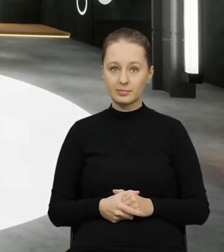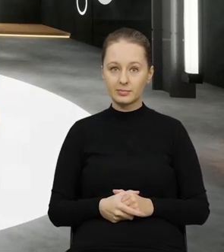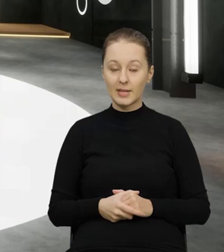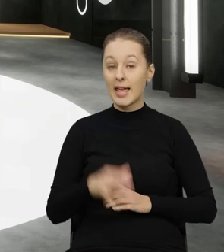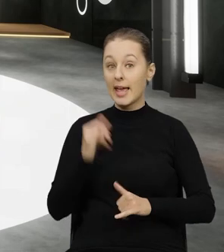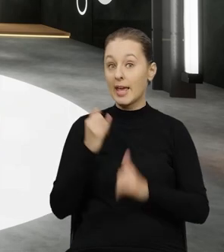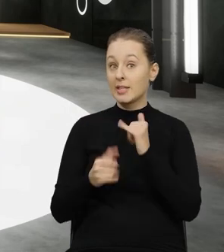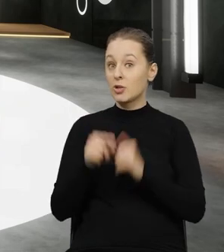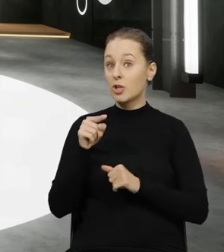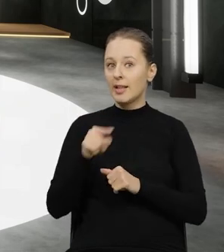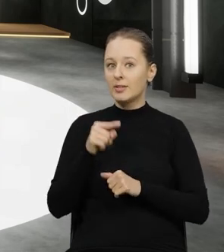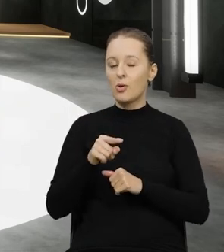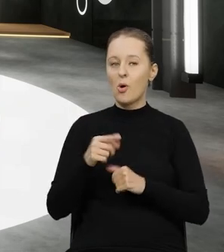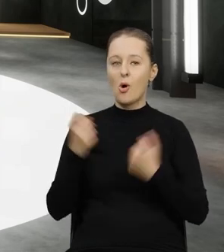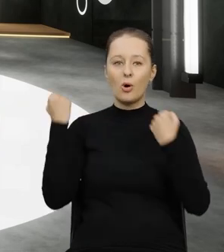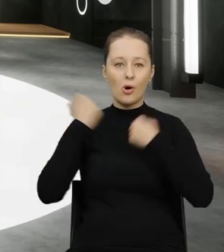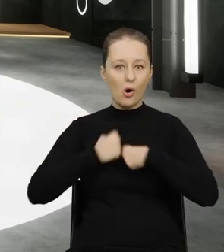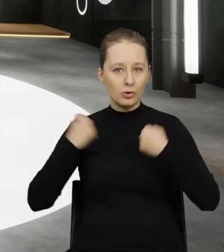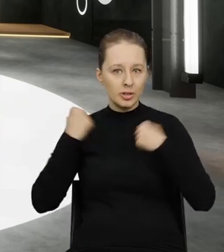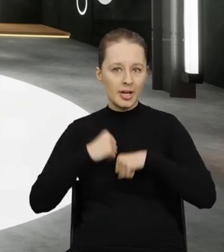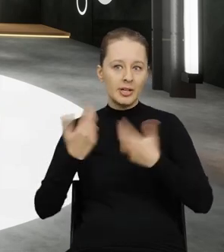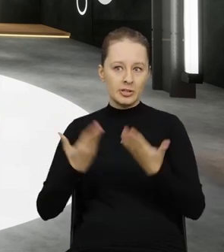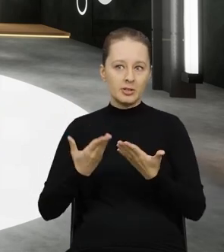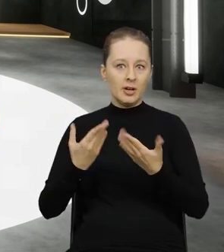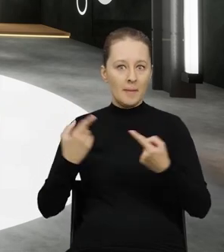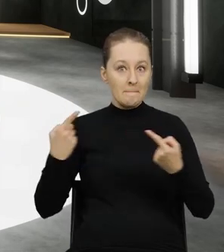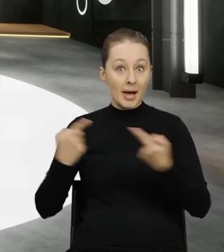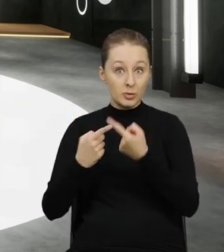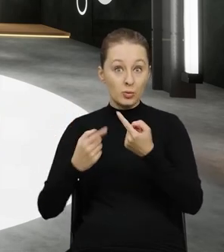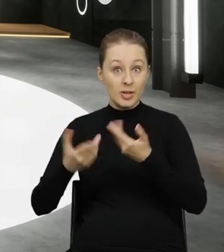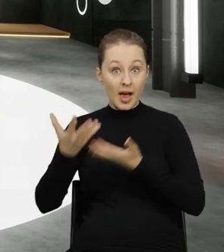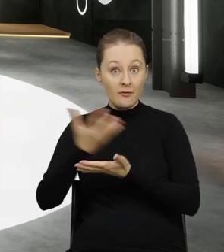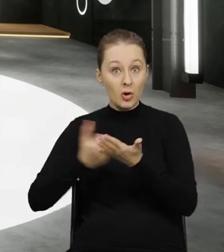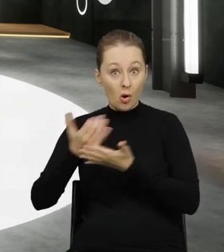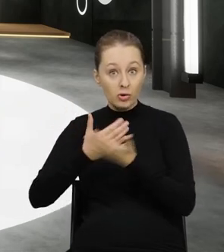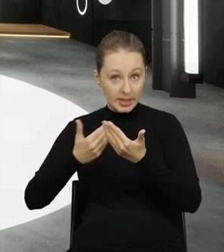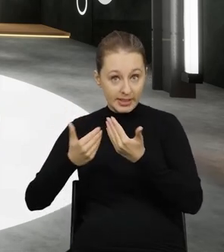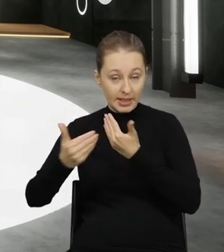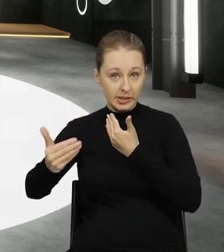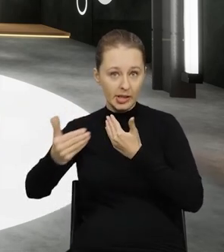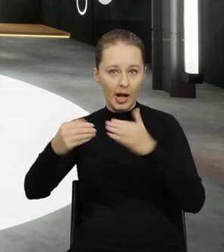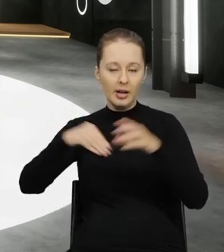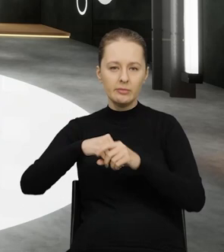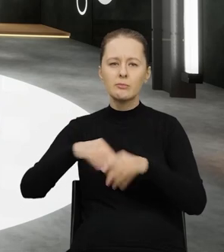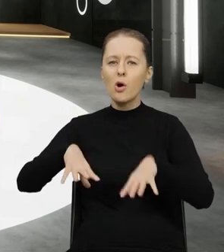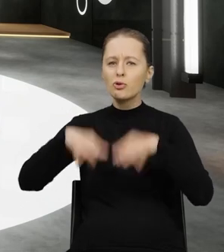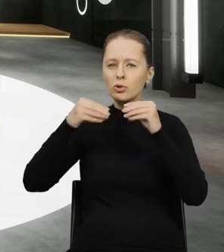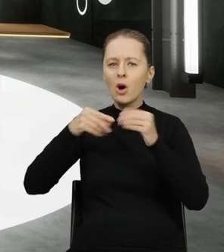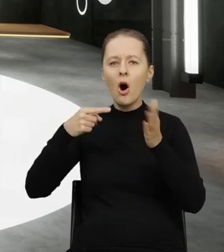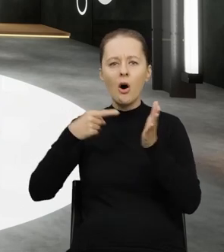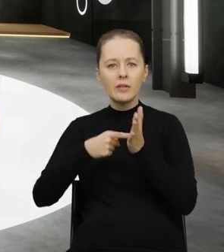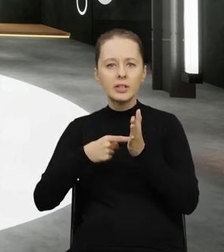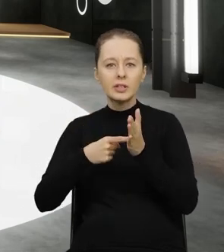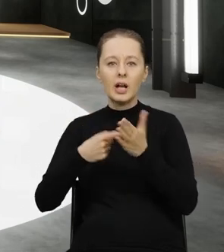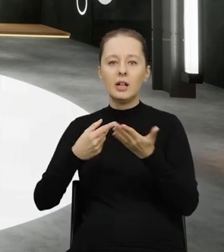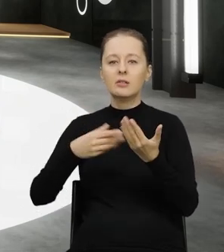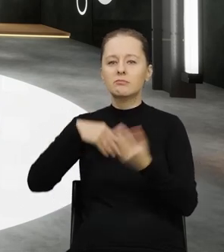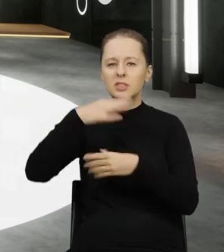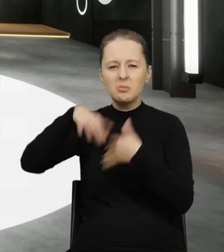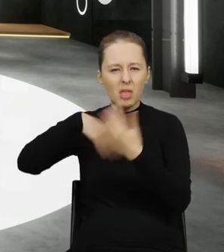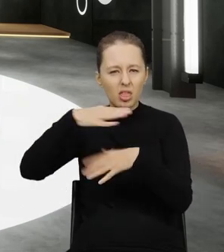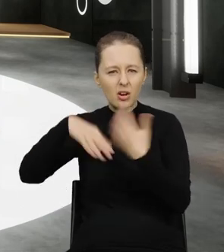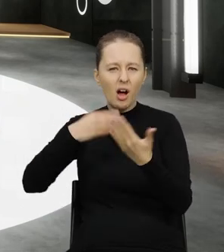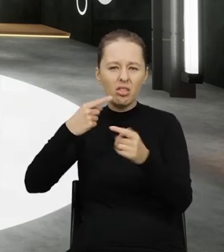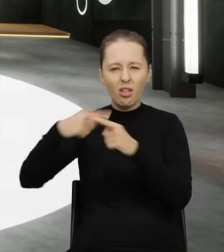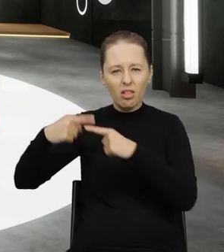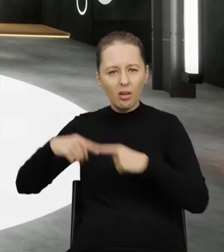jeżeli to jest odzież która nadaje się do wykorzystania zgodnie ze swoim pierwotnym przeznaczeniem nie jest